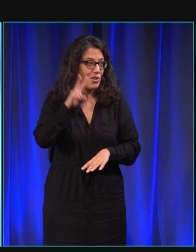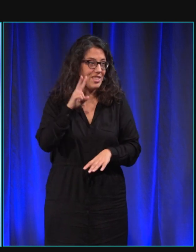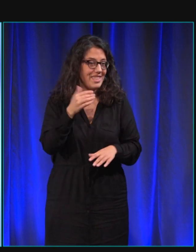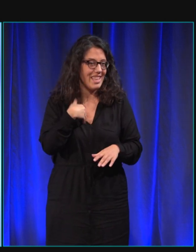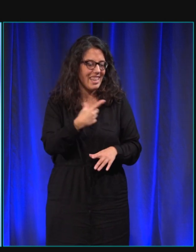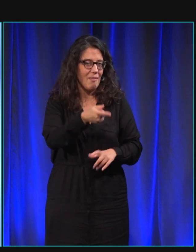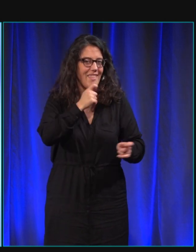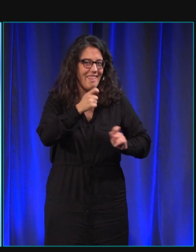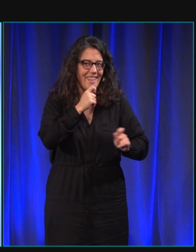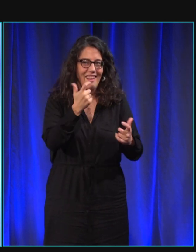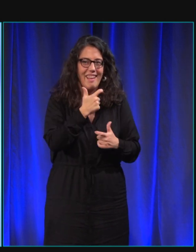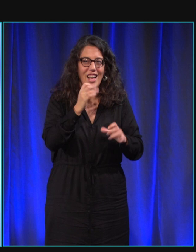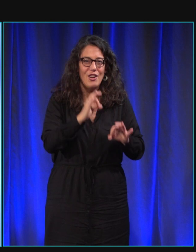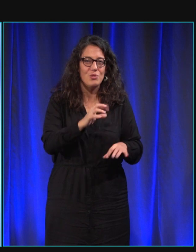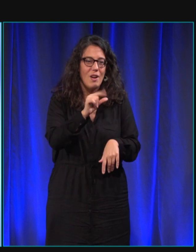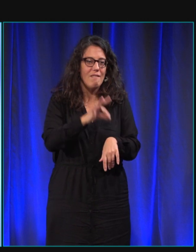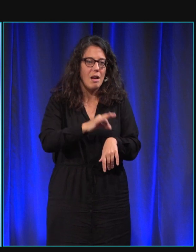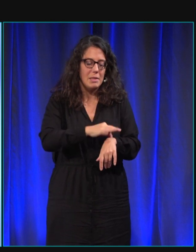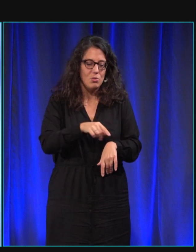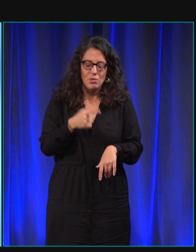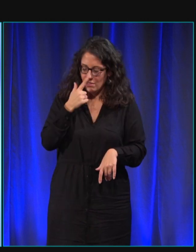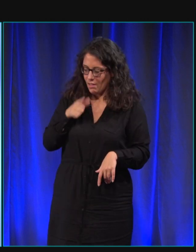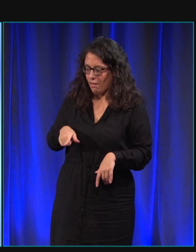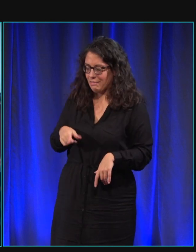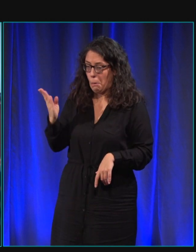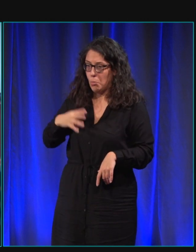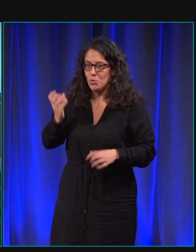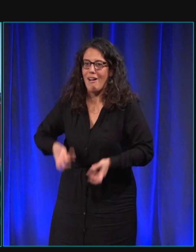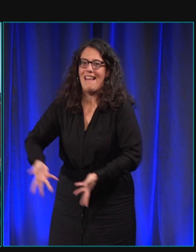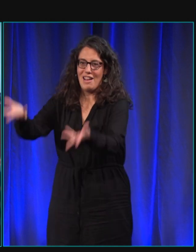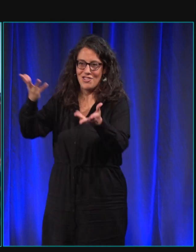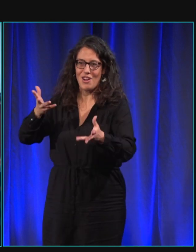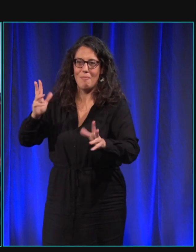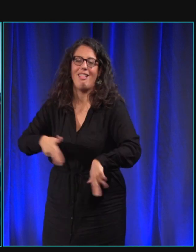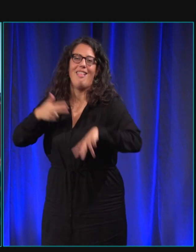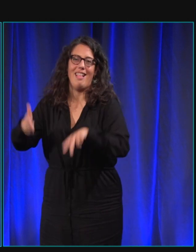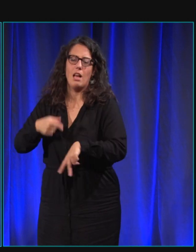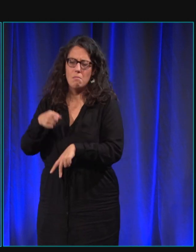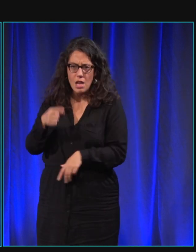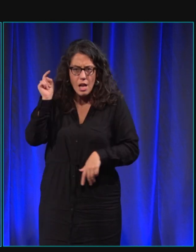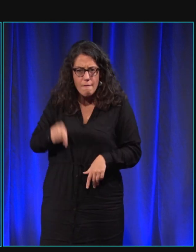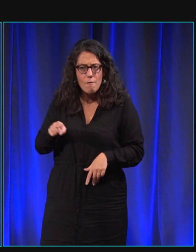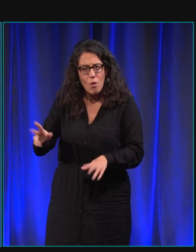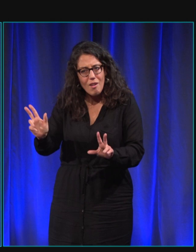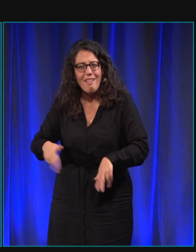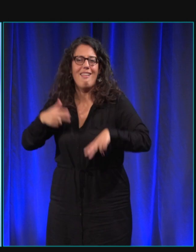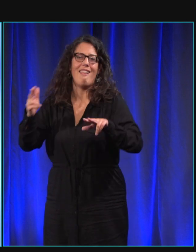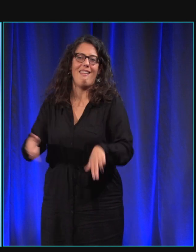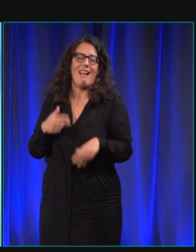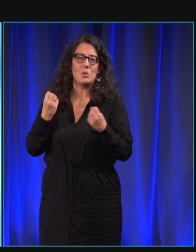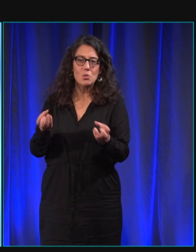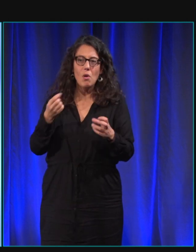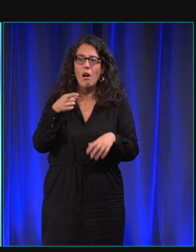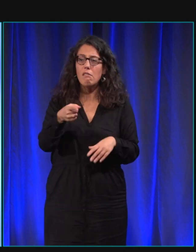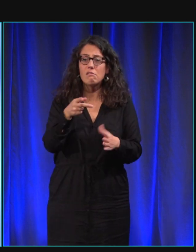qu'on avait fait juste 20 minutes hier et qu'il était largement temps qu'il soit lâché mais il faut qu soit en détente souvent et quand on habite Paris-Intramuros